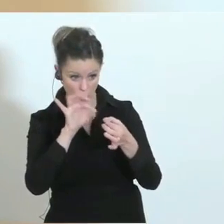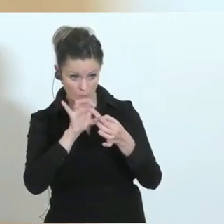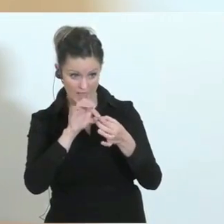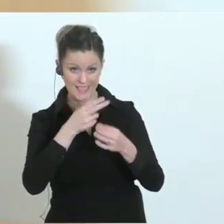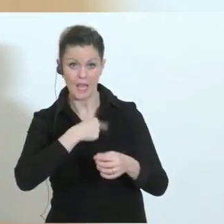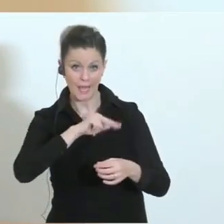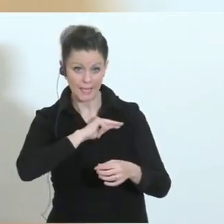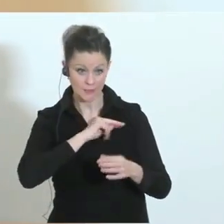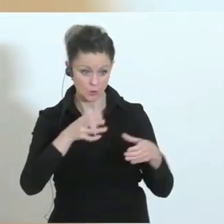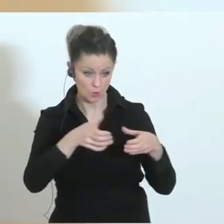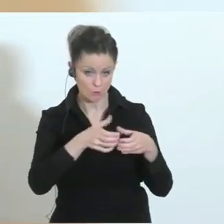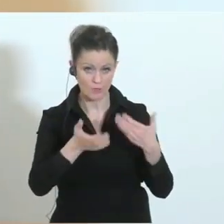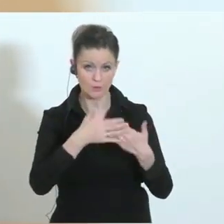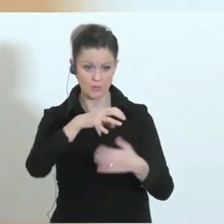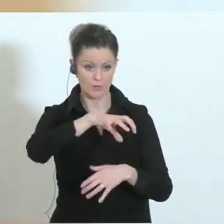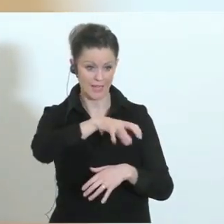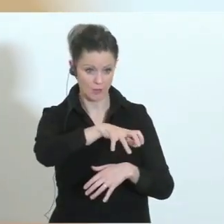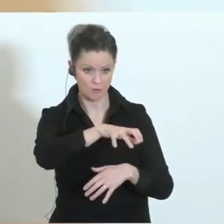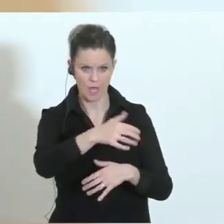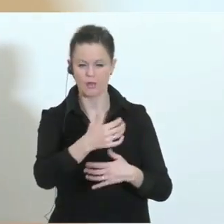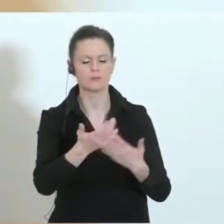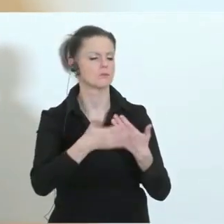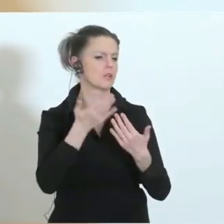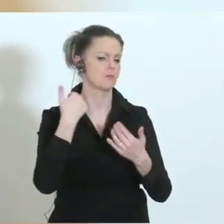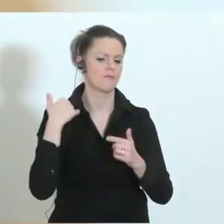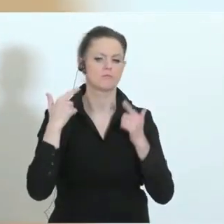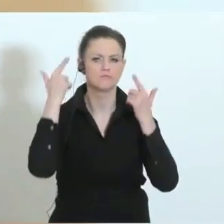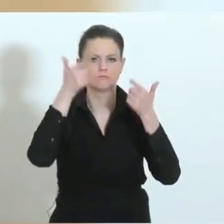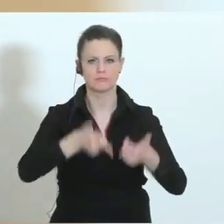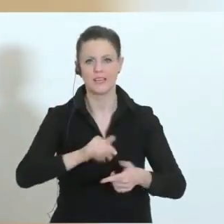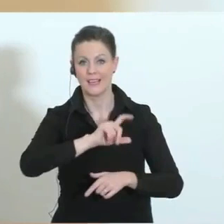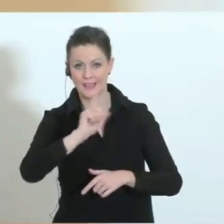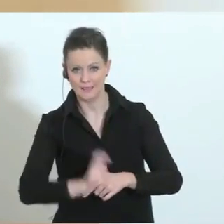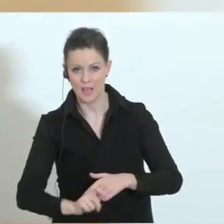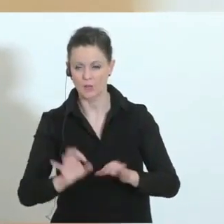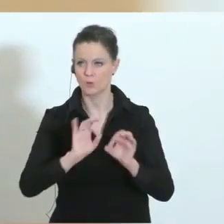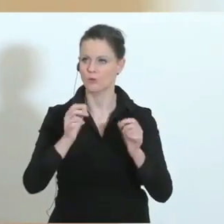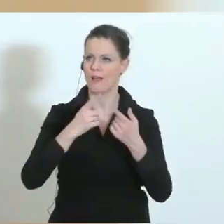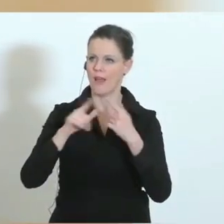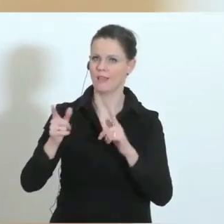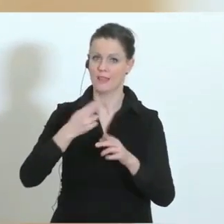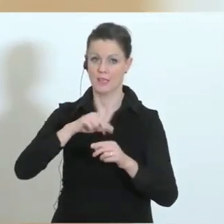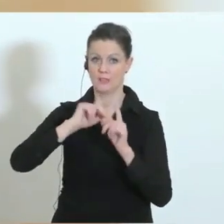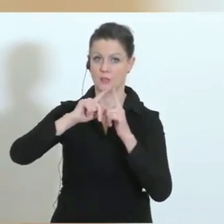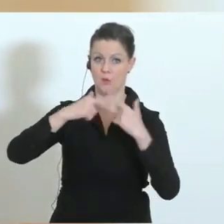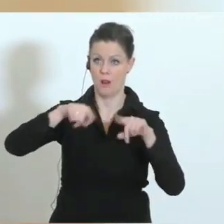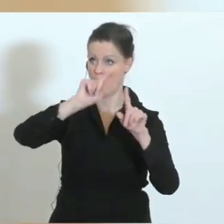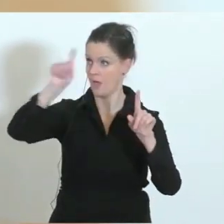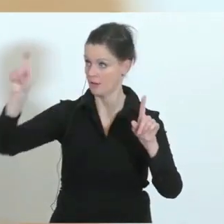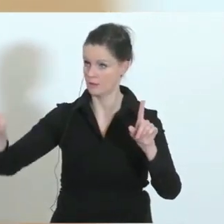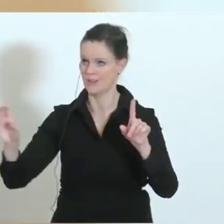regional sein, weil ich etwa in Italien gewesen bin oder in einem anderen Risikoland. Das kann aber auch